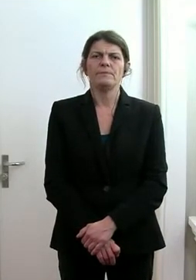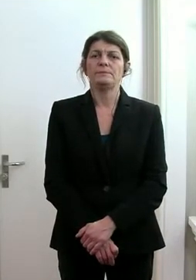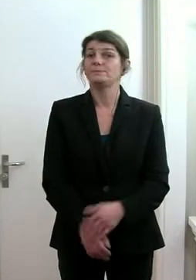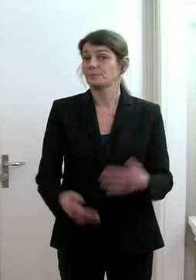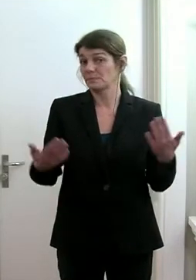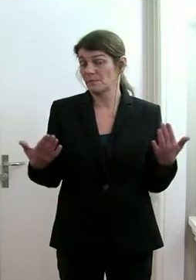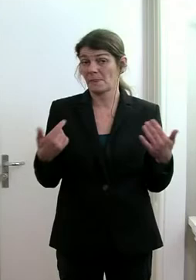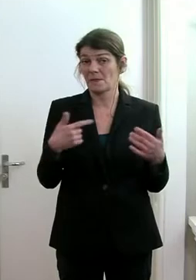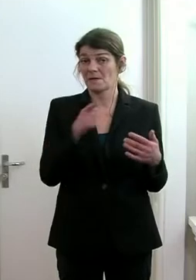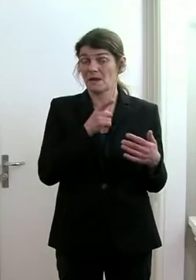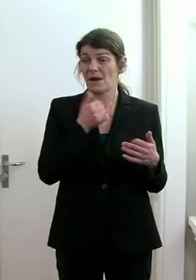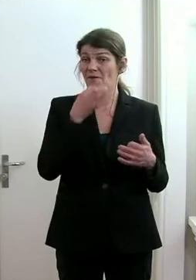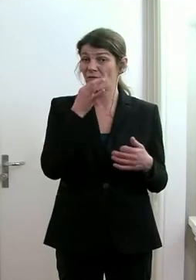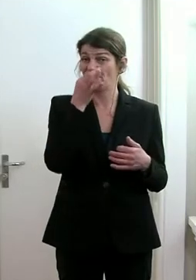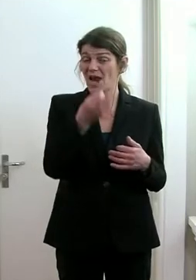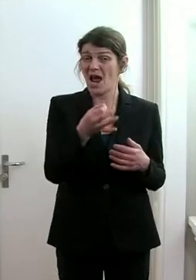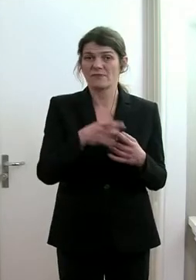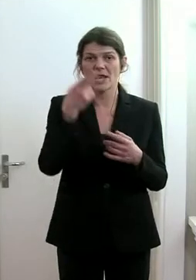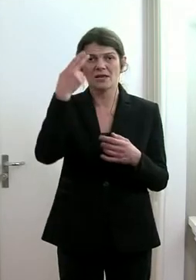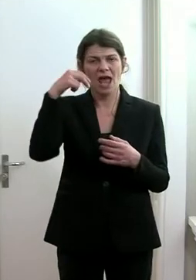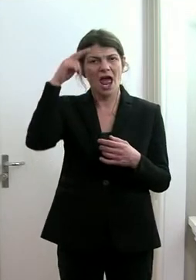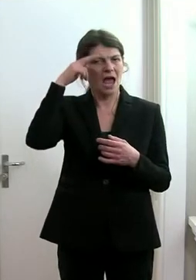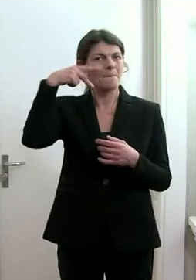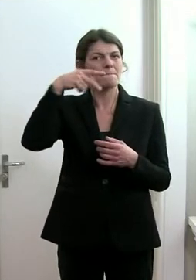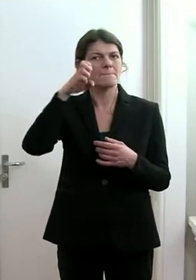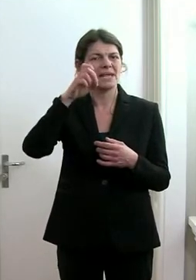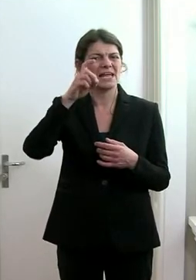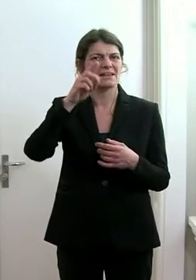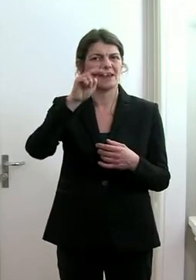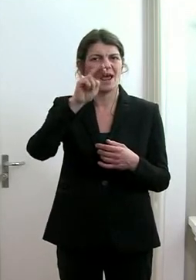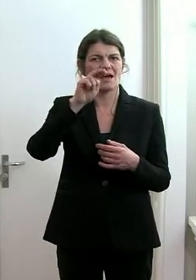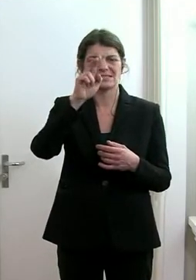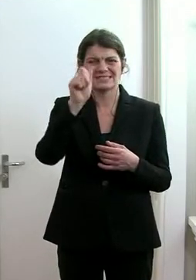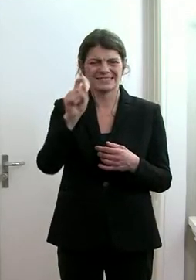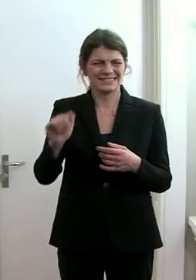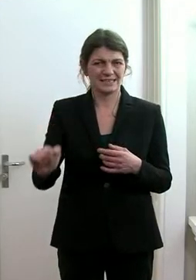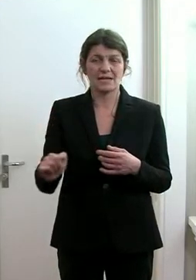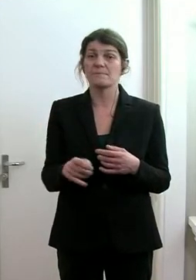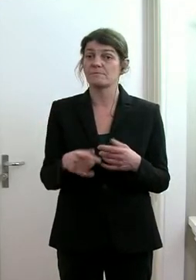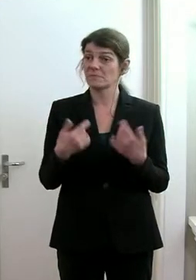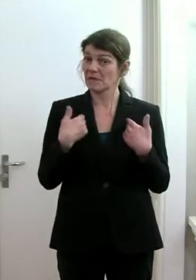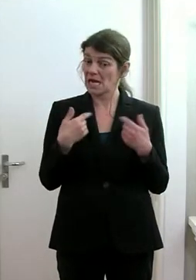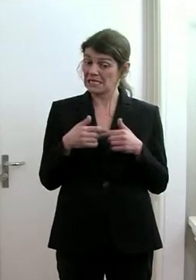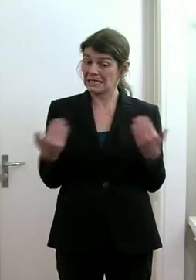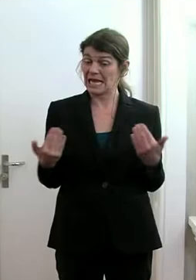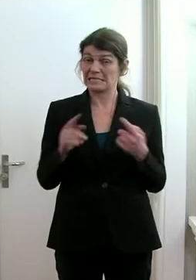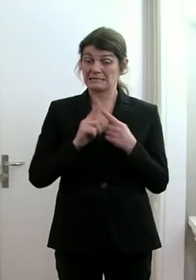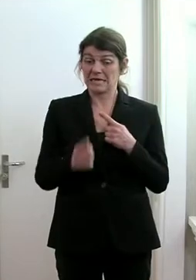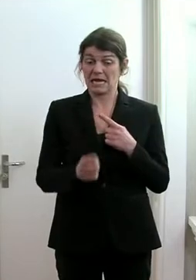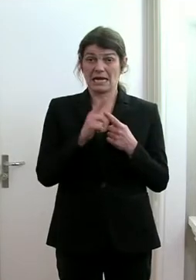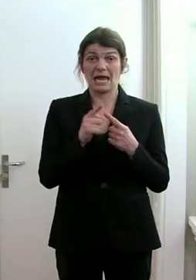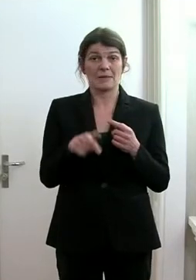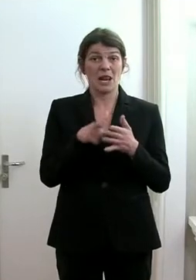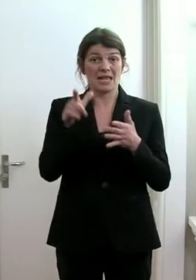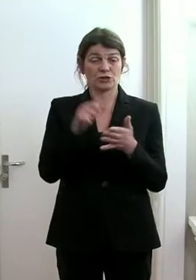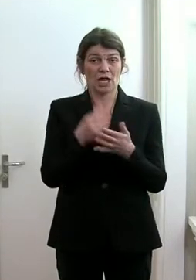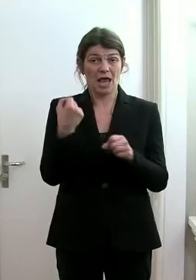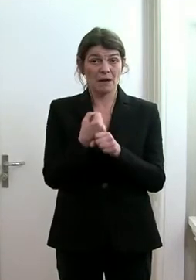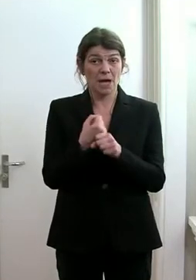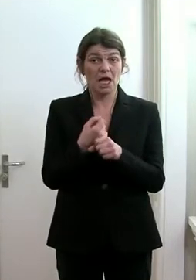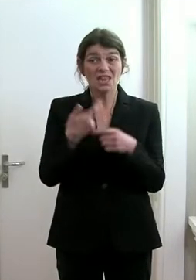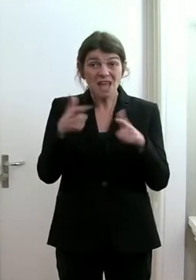Ich habe eine Frage an Herrn Pedrazzini. Und zwar darf man als Grenzgänger, der in Lichtenstein arbeitet, die